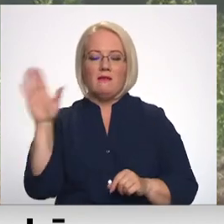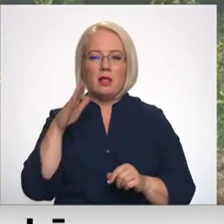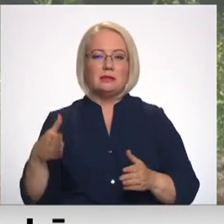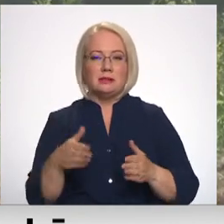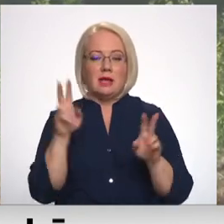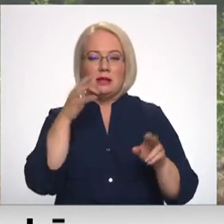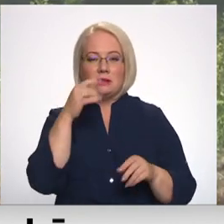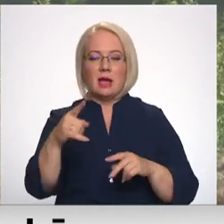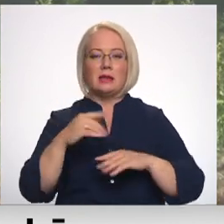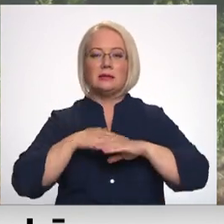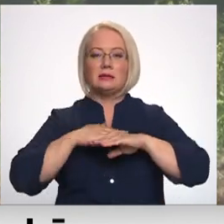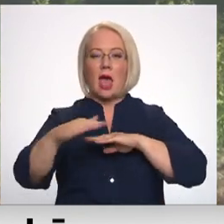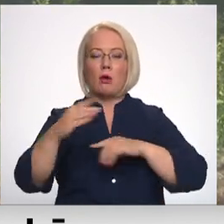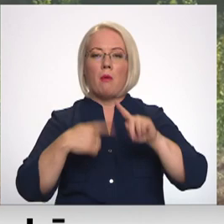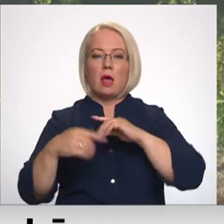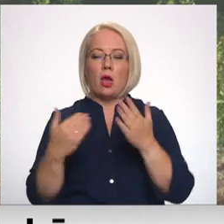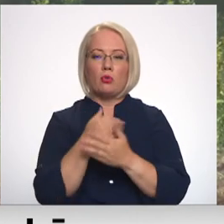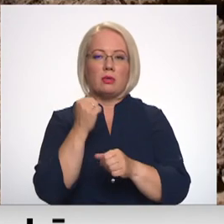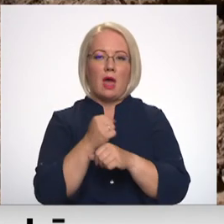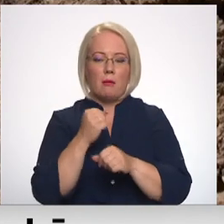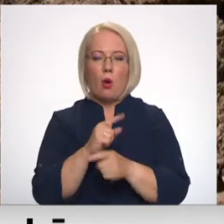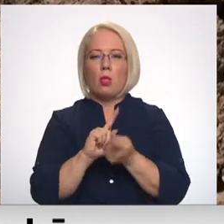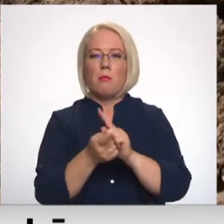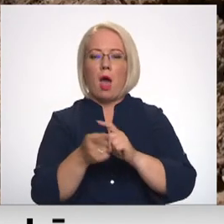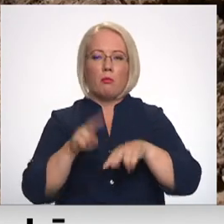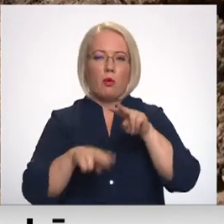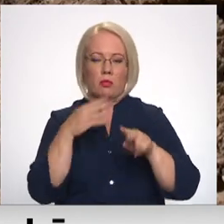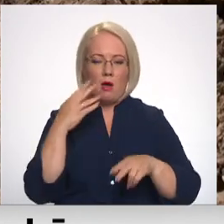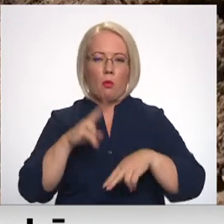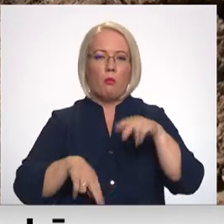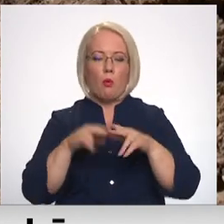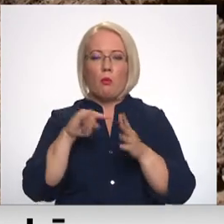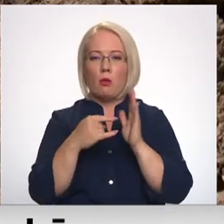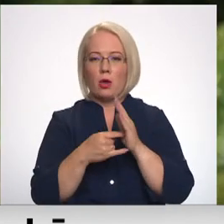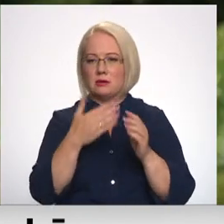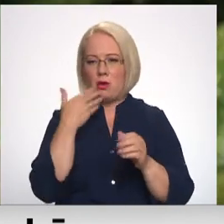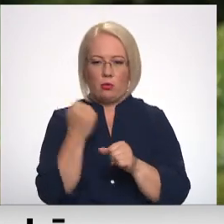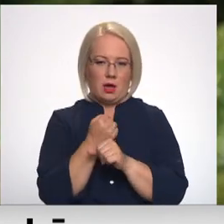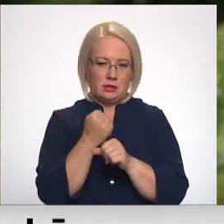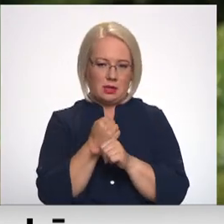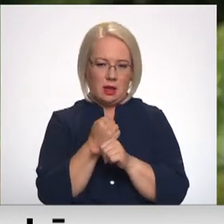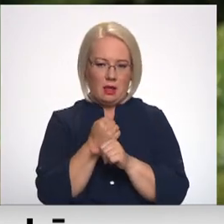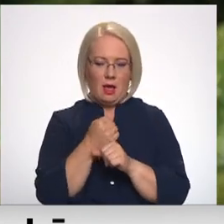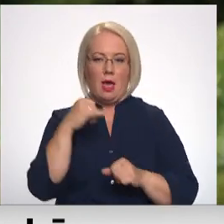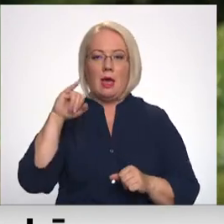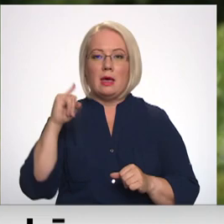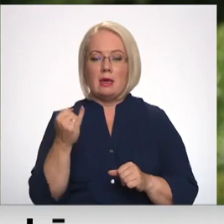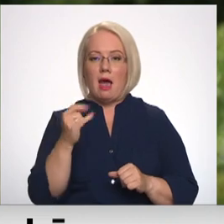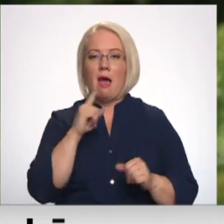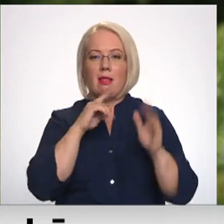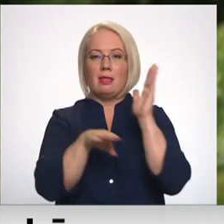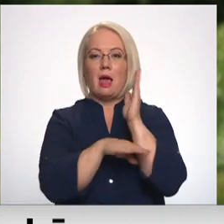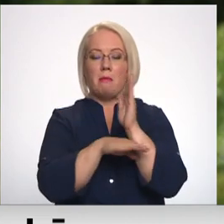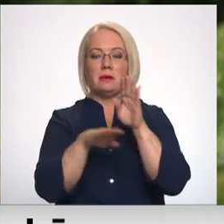ka ceļam veic seguma atjaunošanas darbus nevis pārbūvi, tāpēc būvprojekts nav jāizstrādā. Ja tātad Liepas paliek,